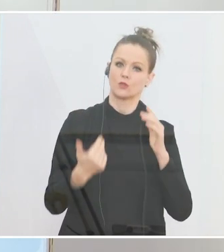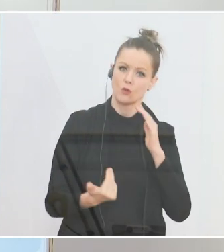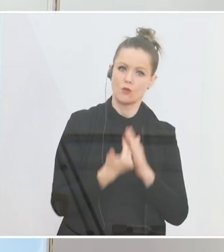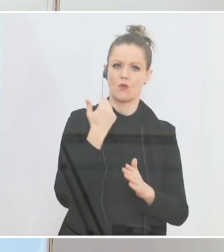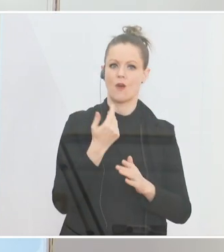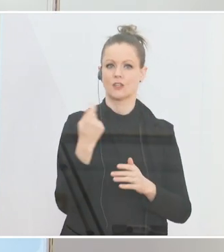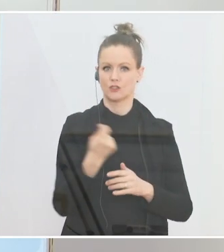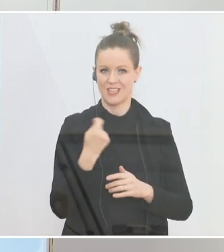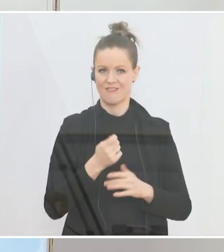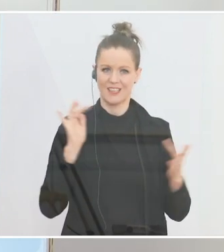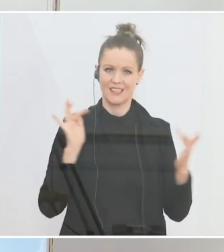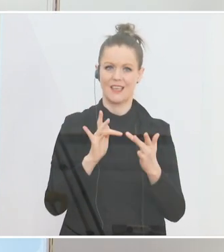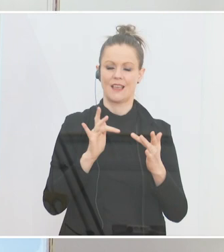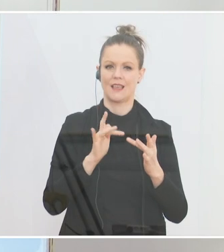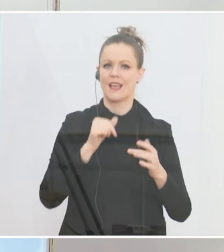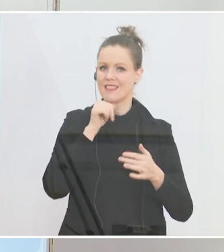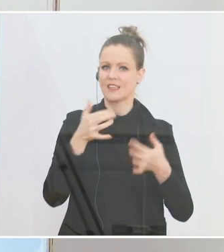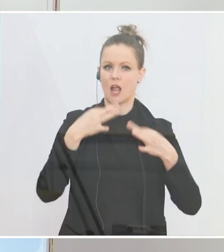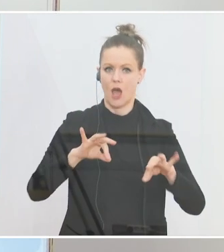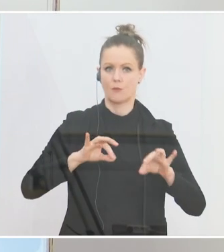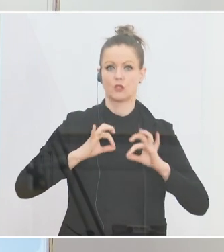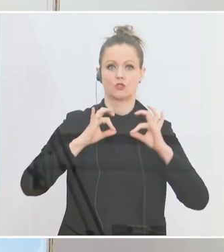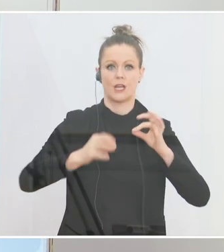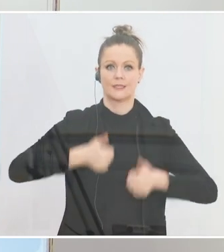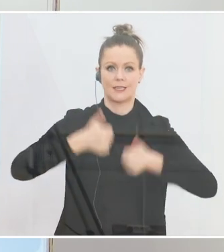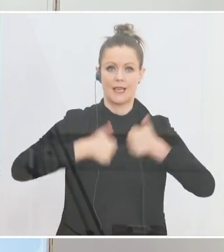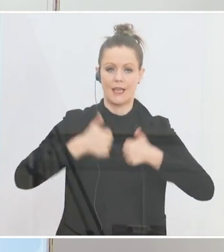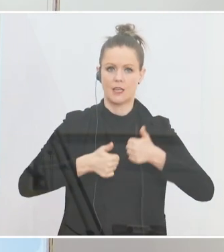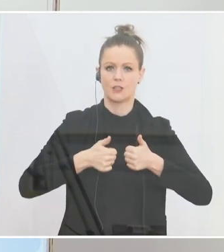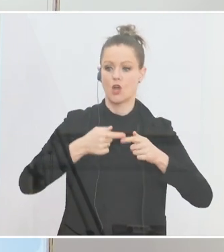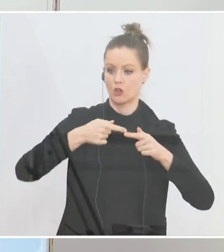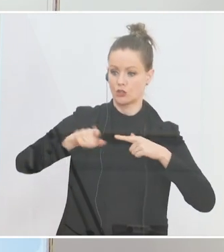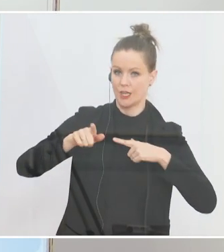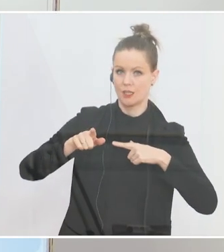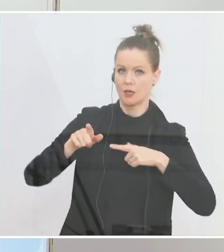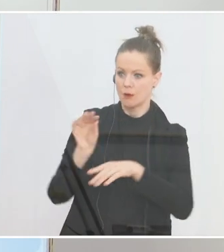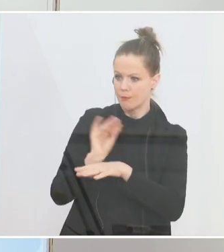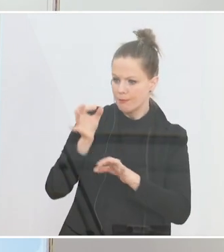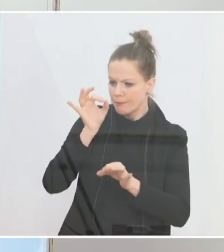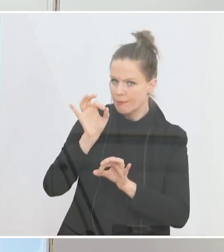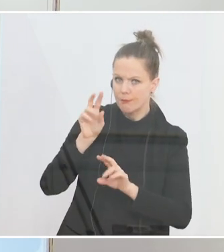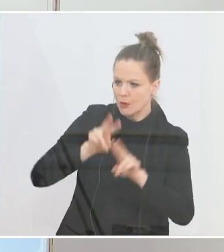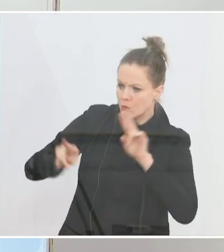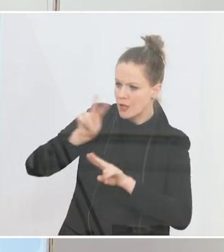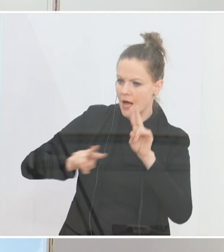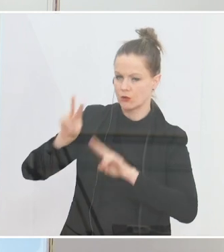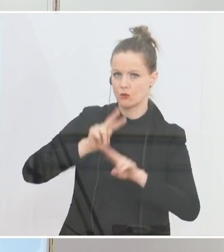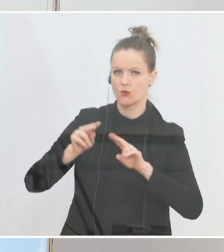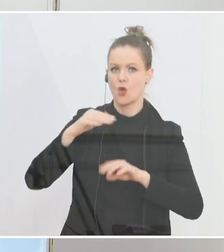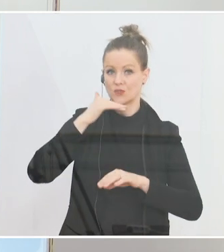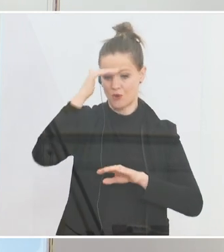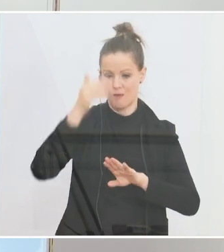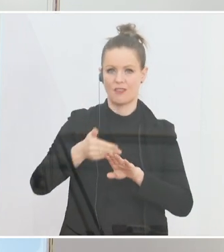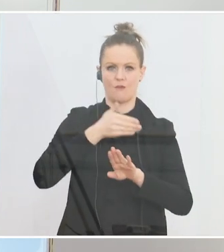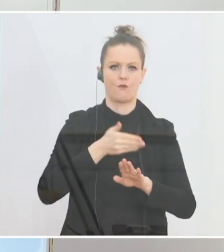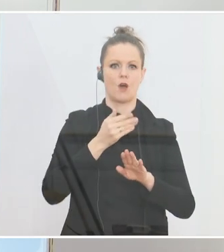illegale Straßenrennen werden wir nun so rasch wie möglich in Begutachtung schicken und diese Maßnahmen sollen noch vor dem Sommer in Kraft treten.